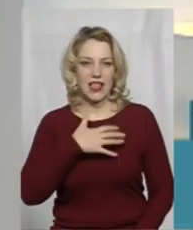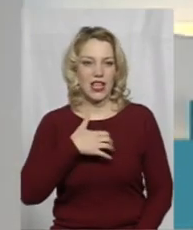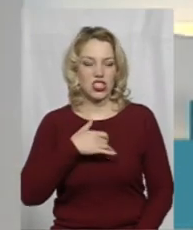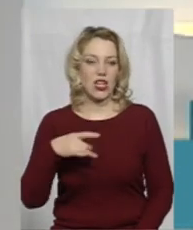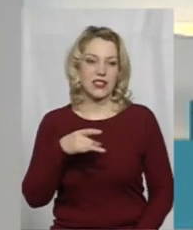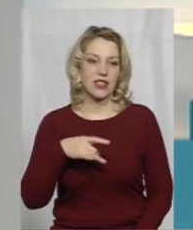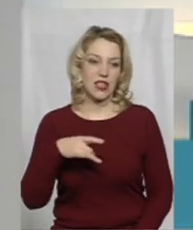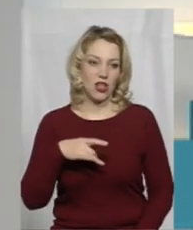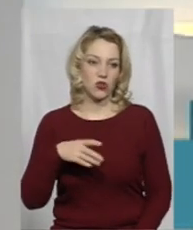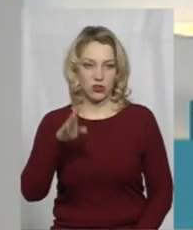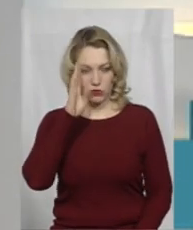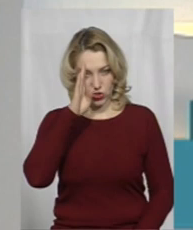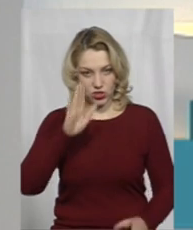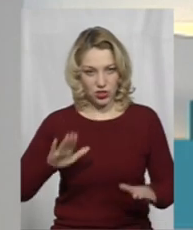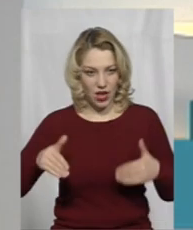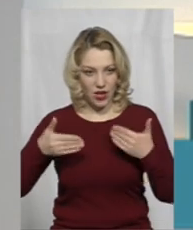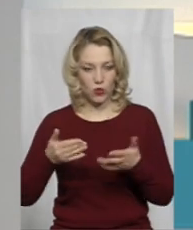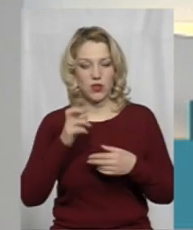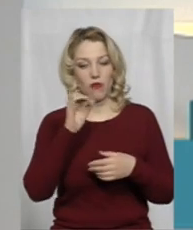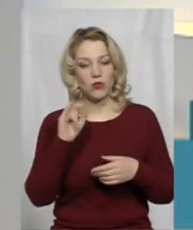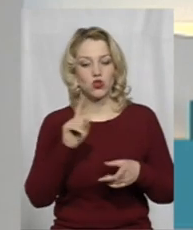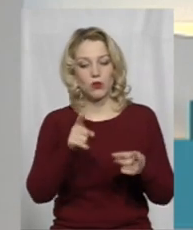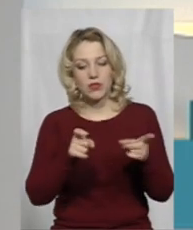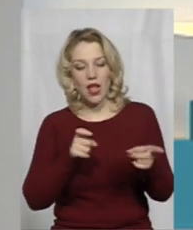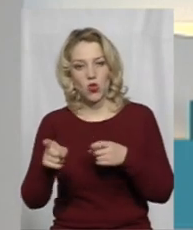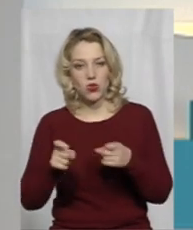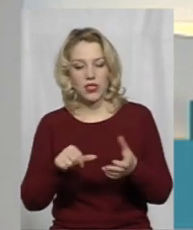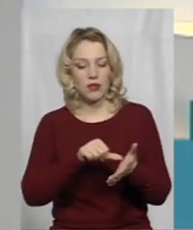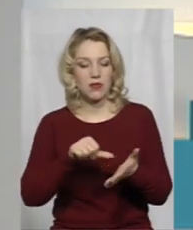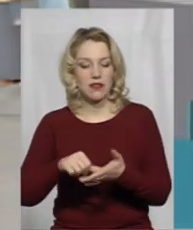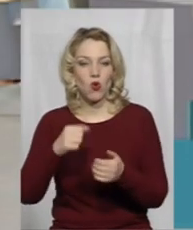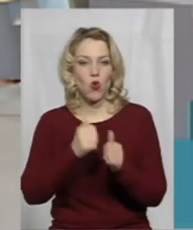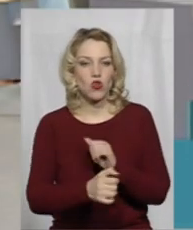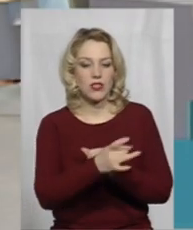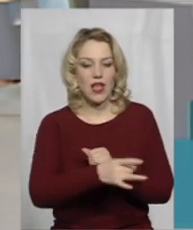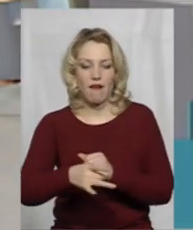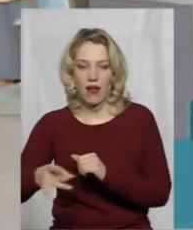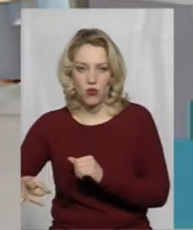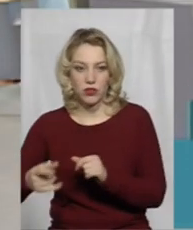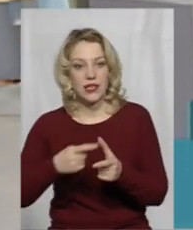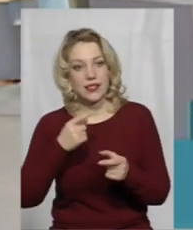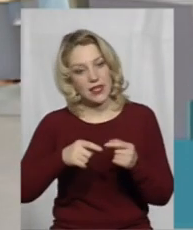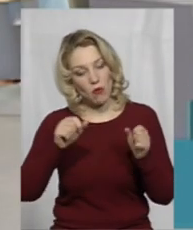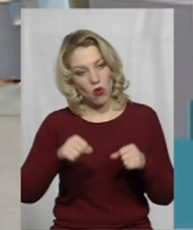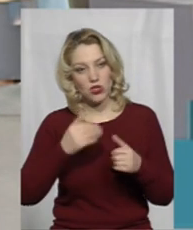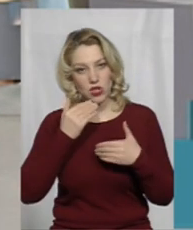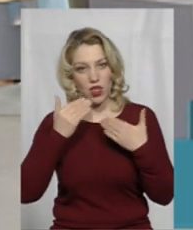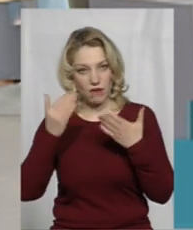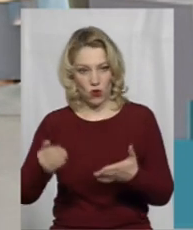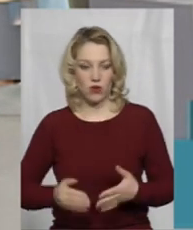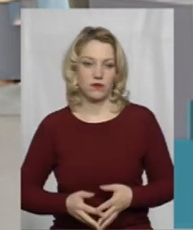Він рекомендував би, щоб залучати в громадську раду представників з кожного району. От чи це можливо, пане Анатолію?